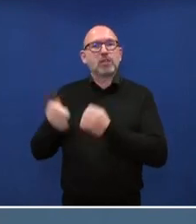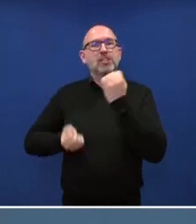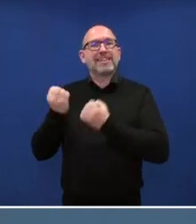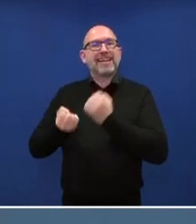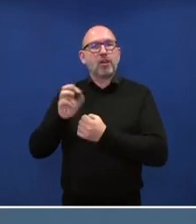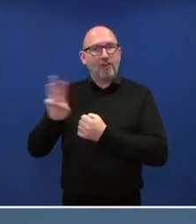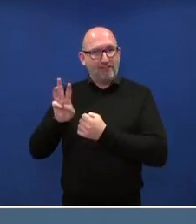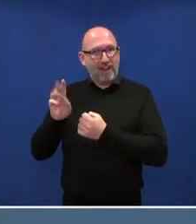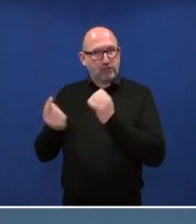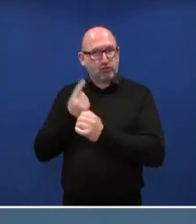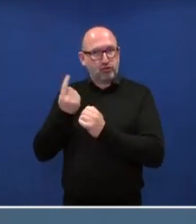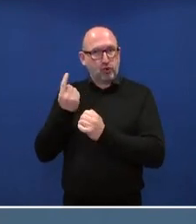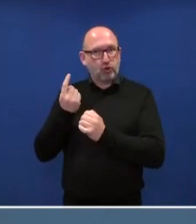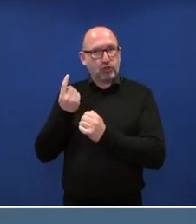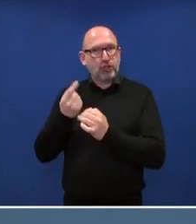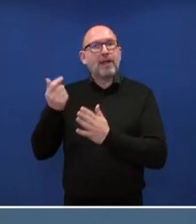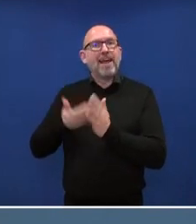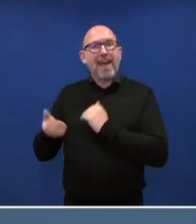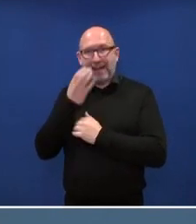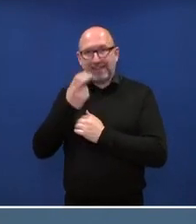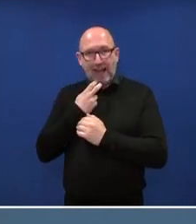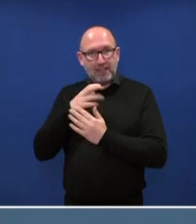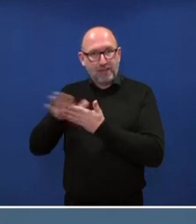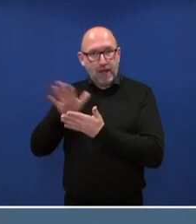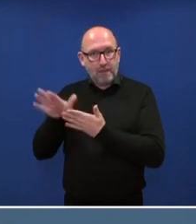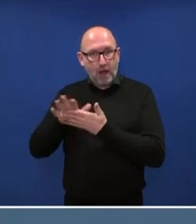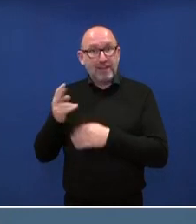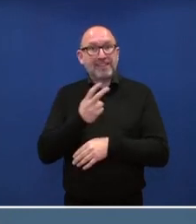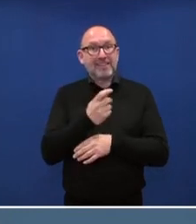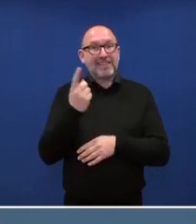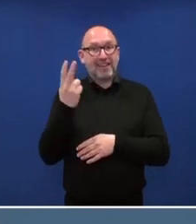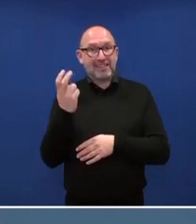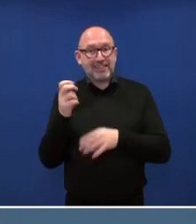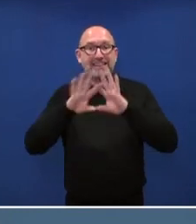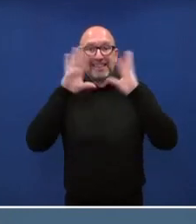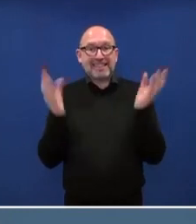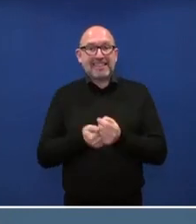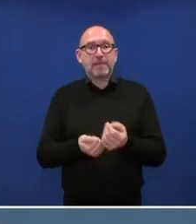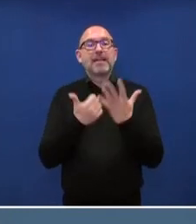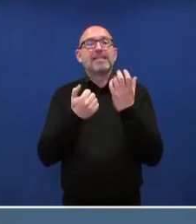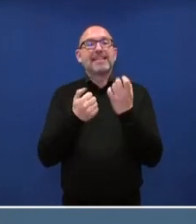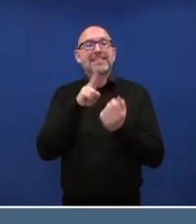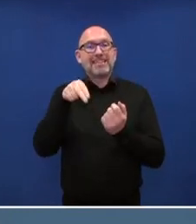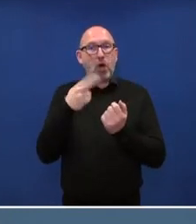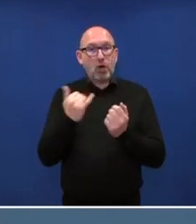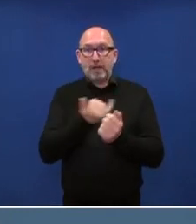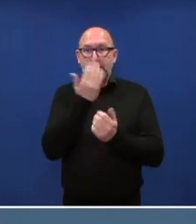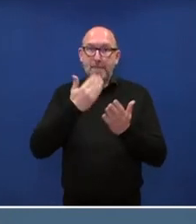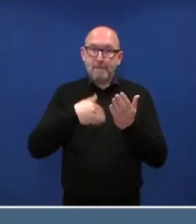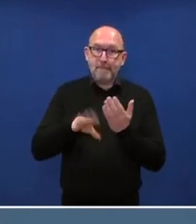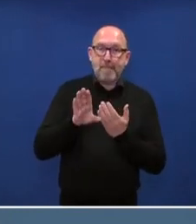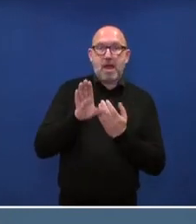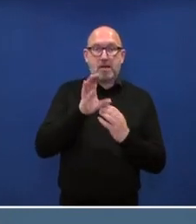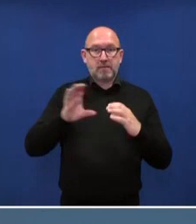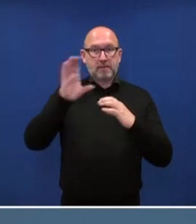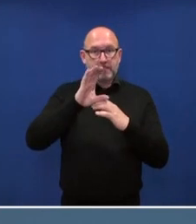verbraucht, der wird 2021 insgesamt 60 Euro mehr im Jahr, also etwa 5 Euro